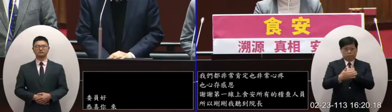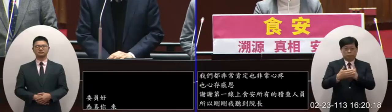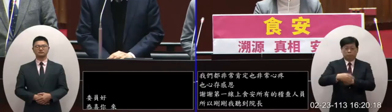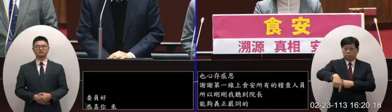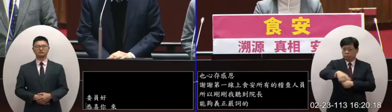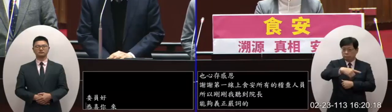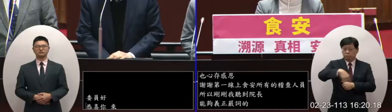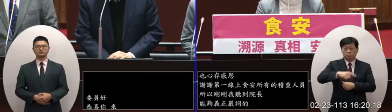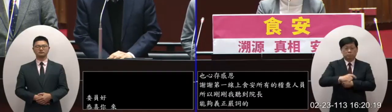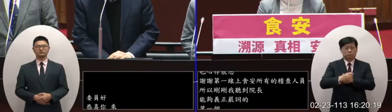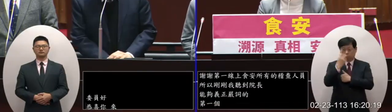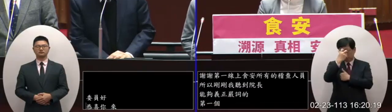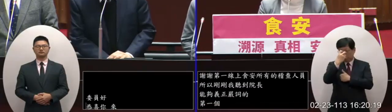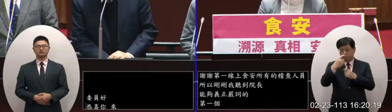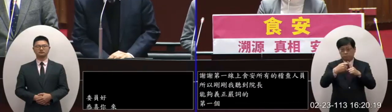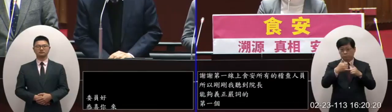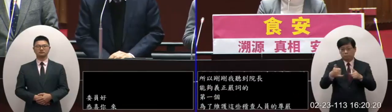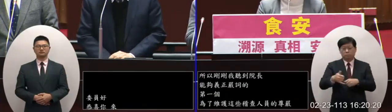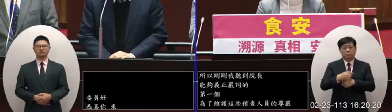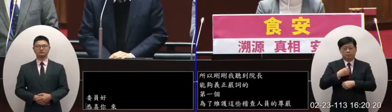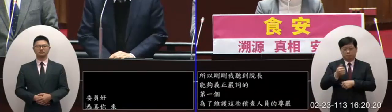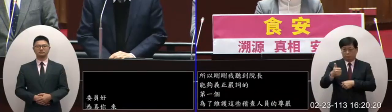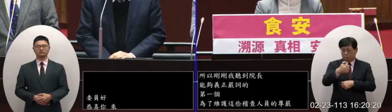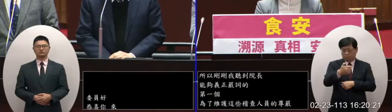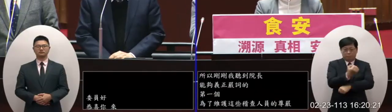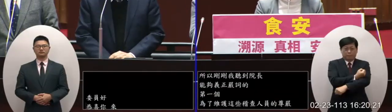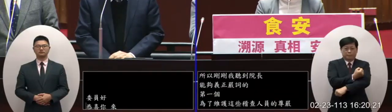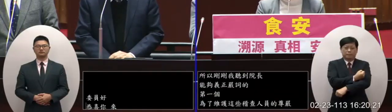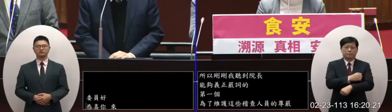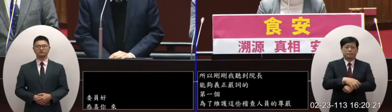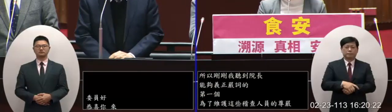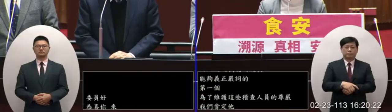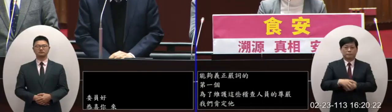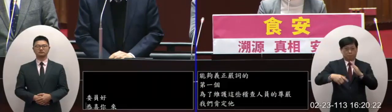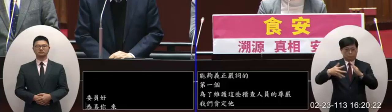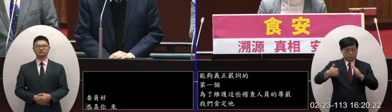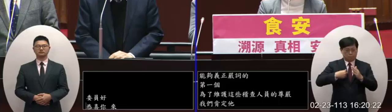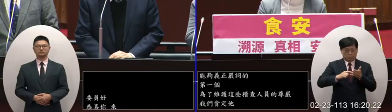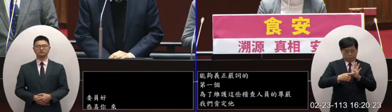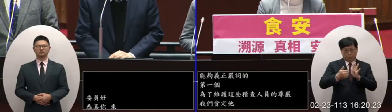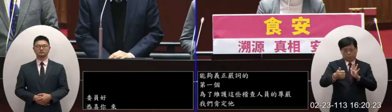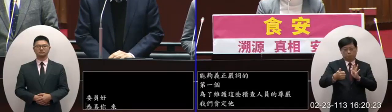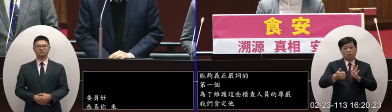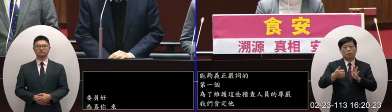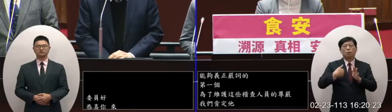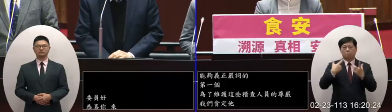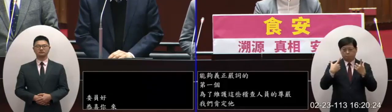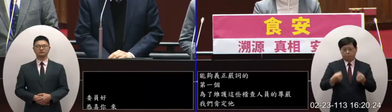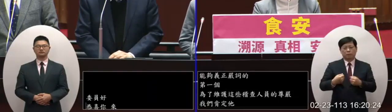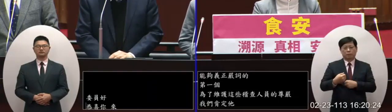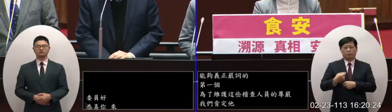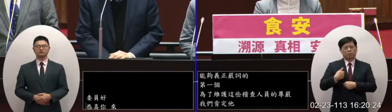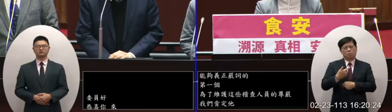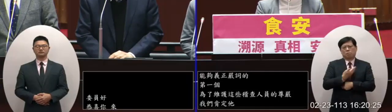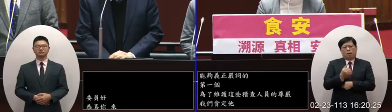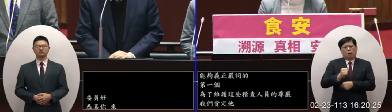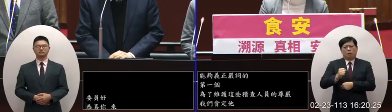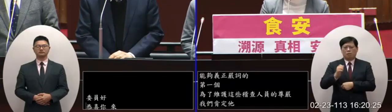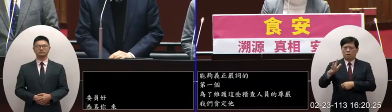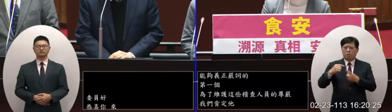護這些積查人員我們感謝他的辛苦院長的態度是對的因為我們不能接受